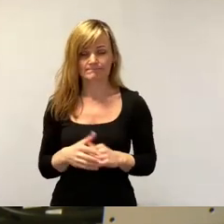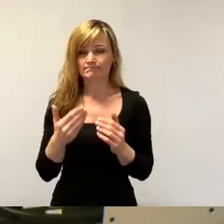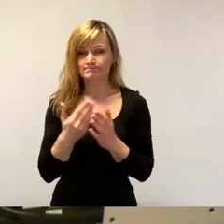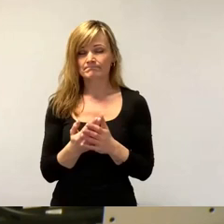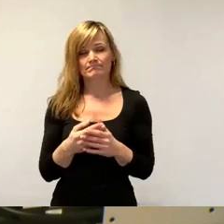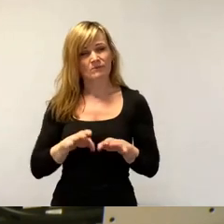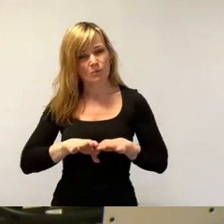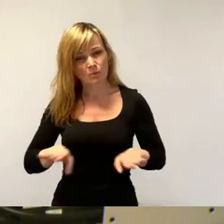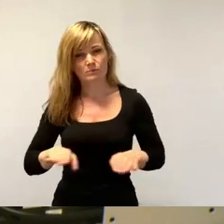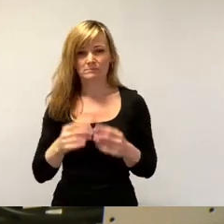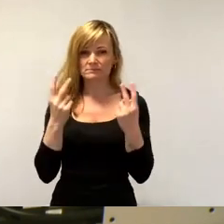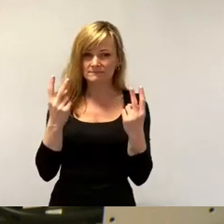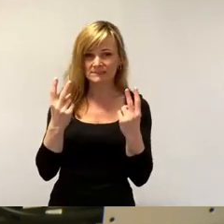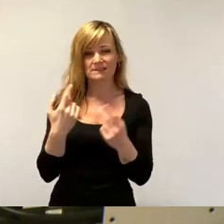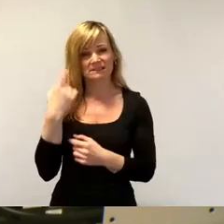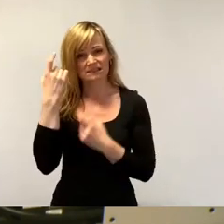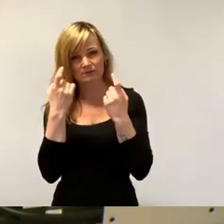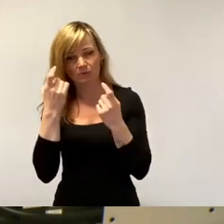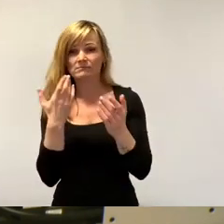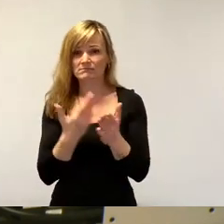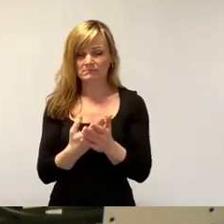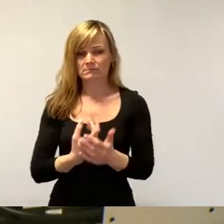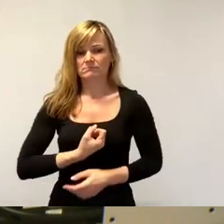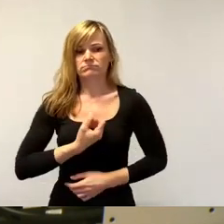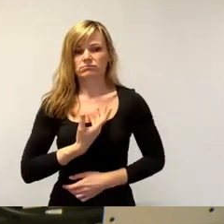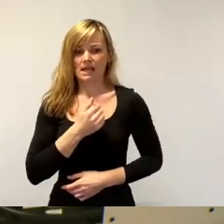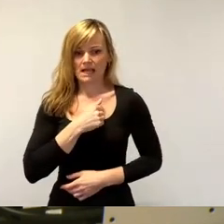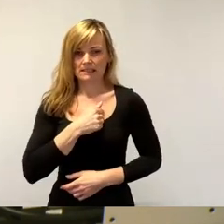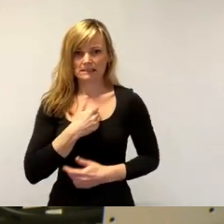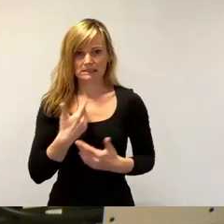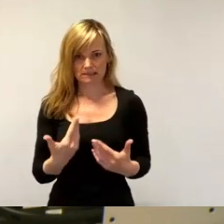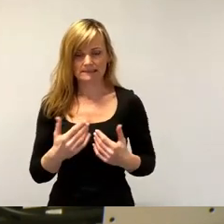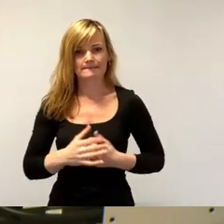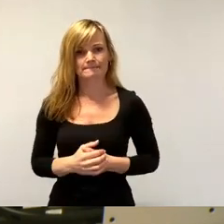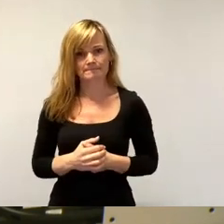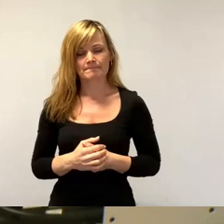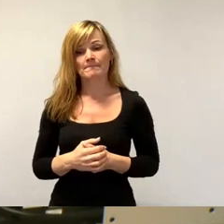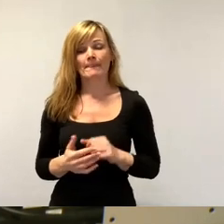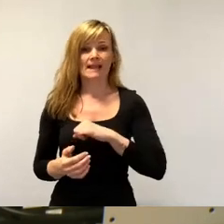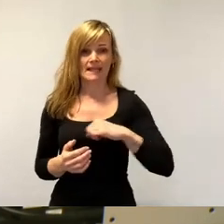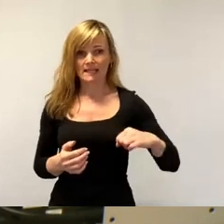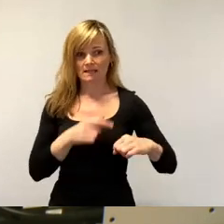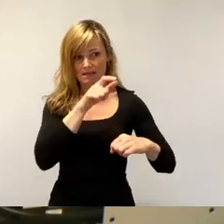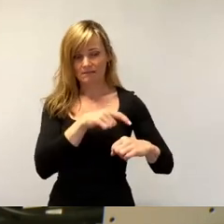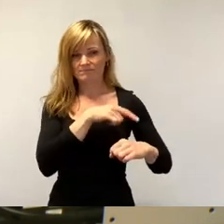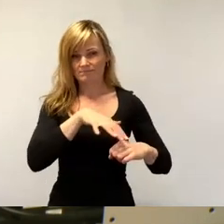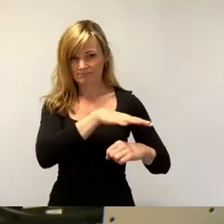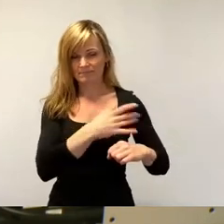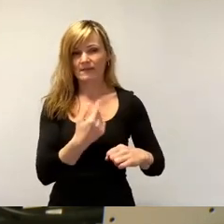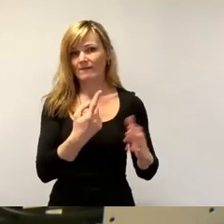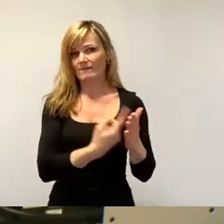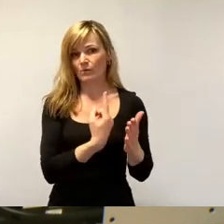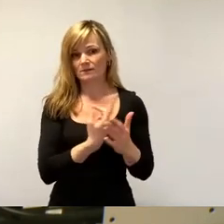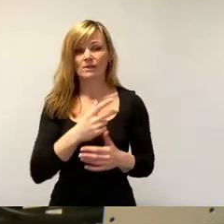und diese machen Angst. Die Linke fordert, dass der soziale Wohnungsbau unter allen Umständen